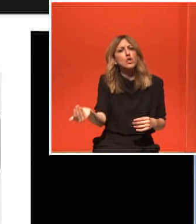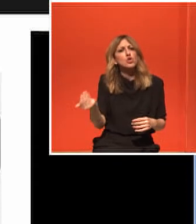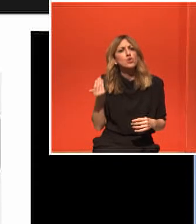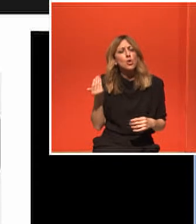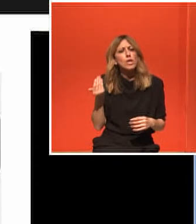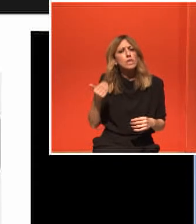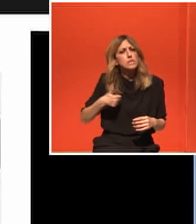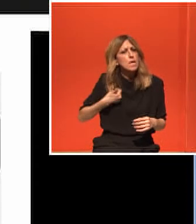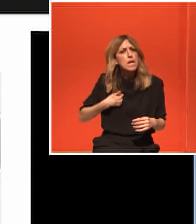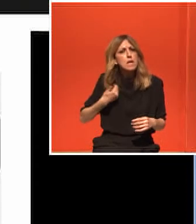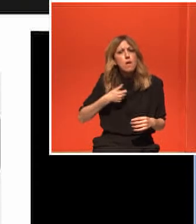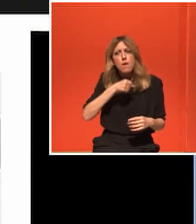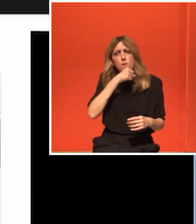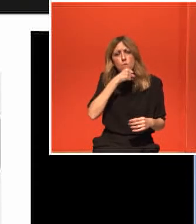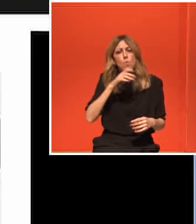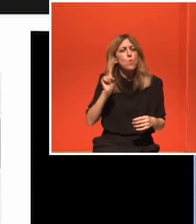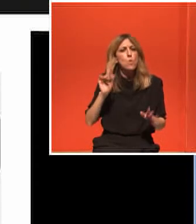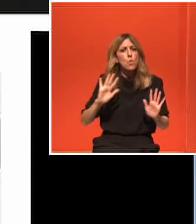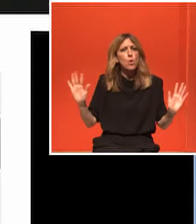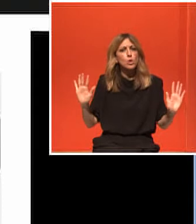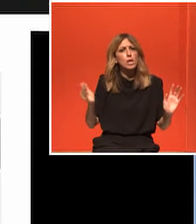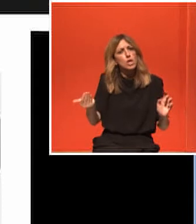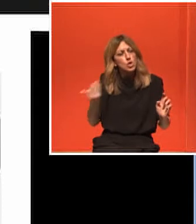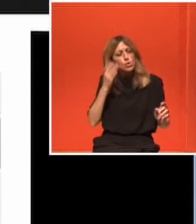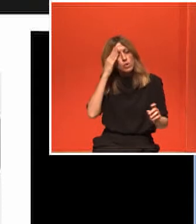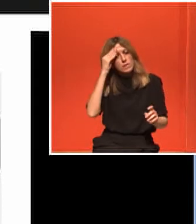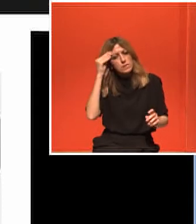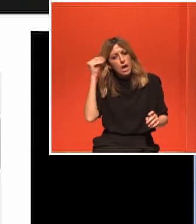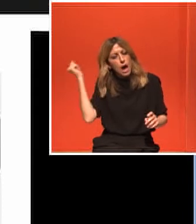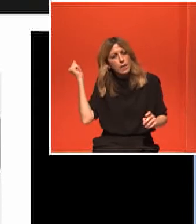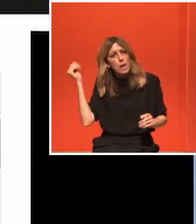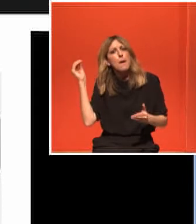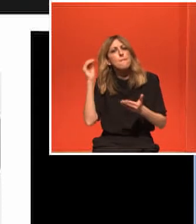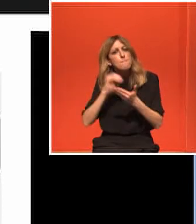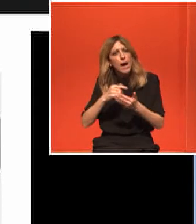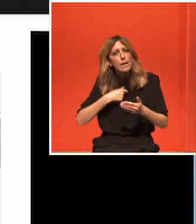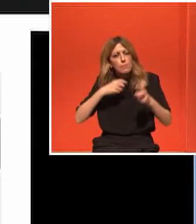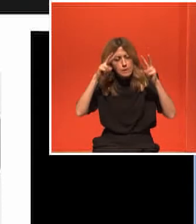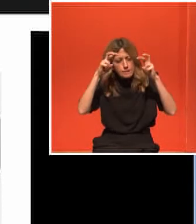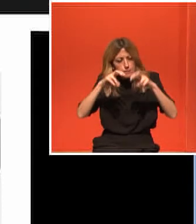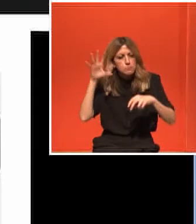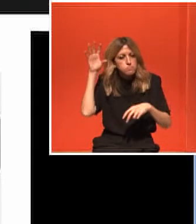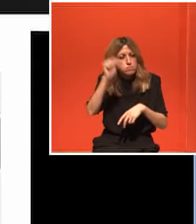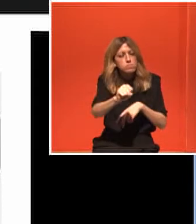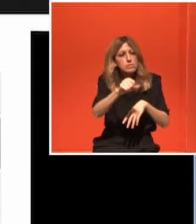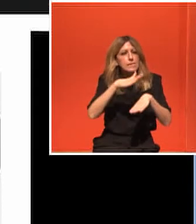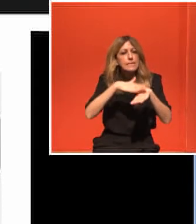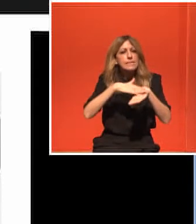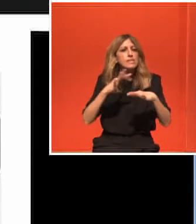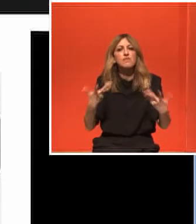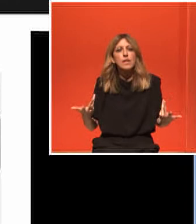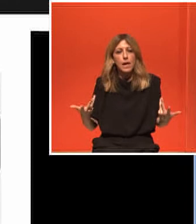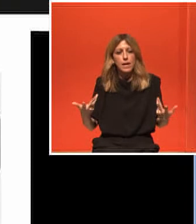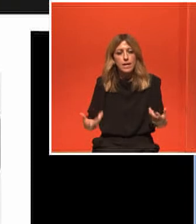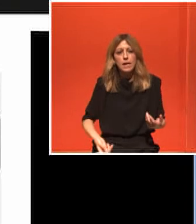αυτού του ανθρώπου στην πραγματική άνοια, στη βαθιά, αυτή βαριά νόσο ξέρουμε ότι το μοναδί